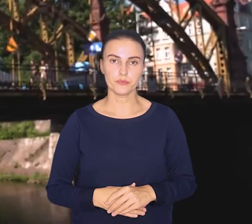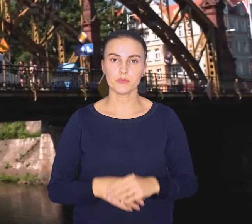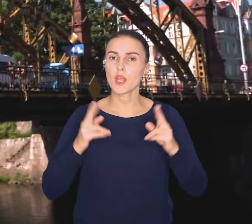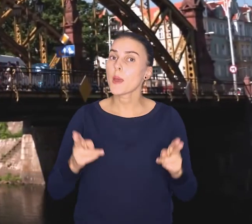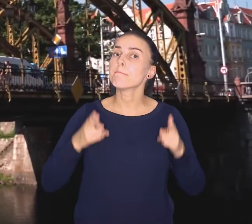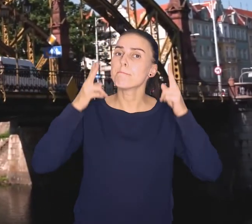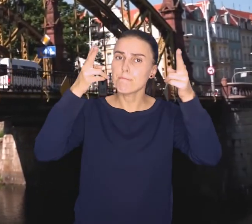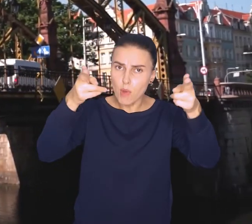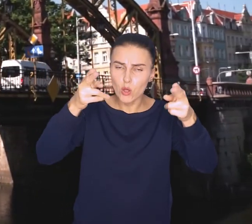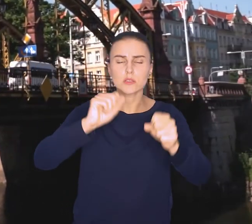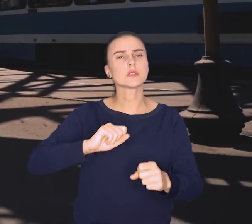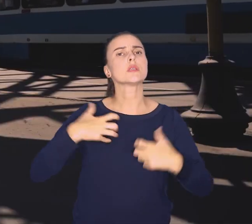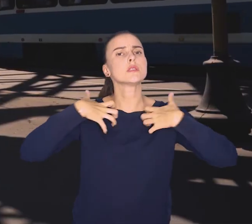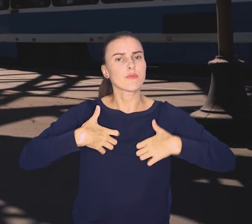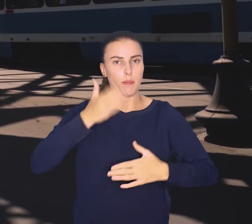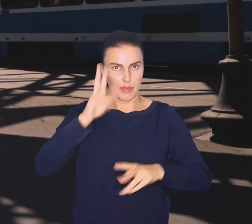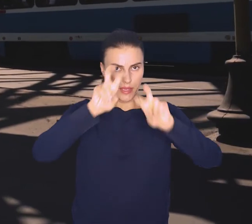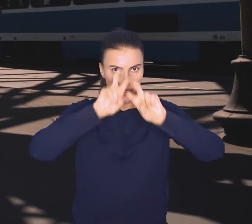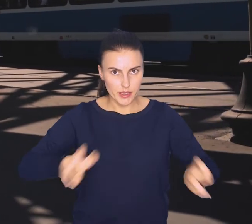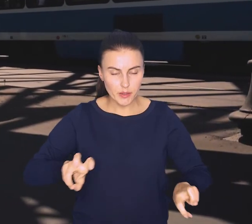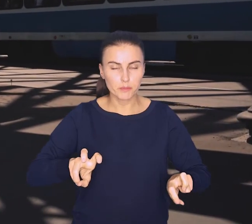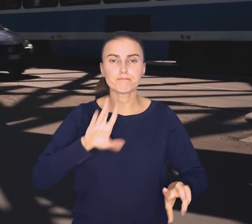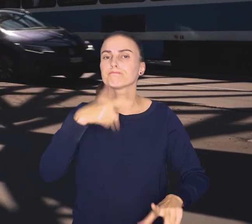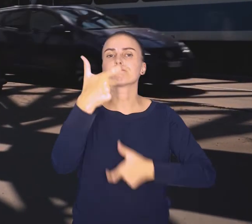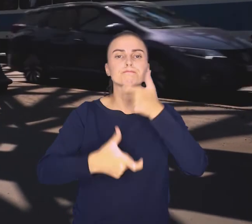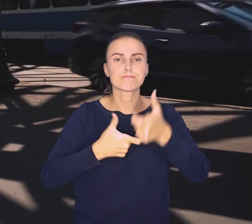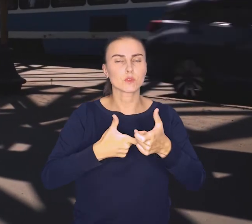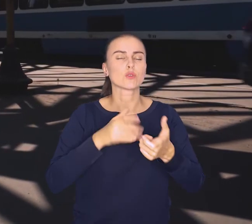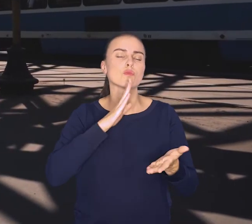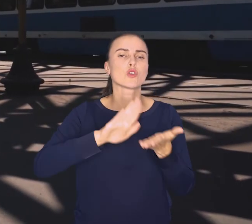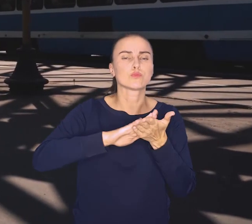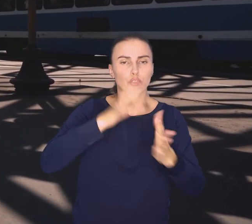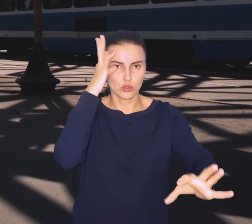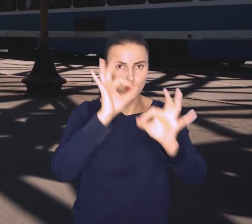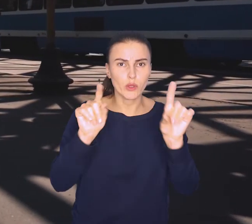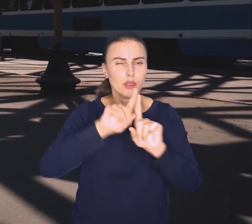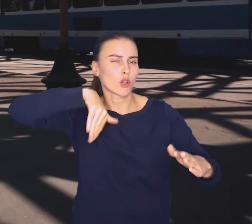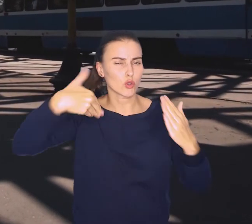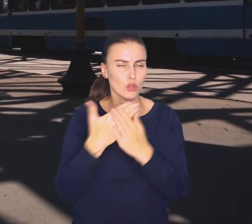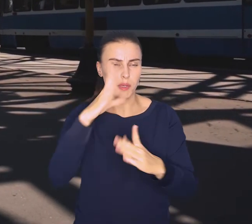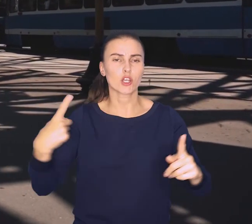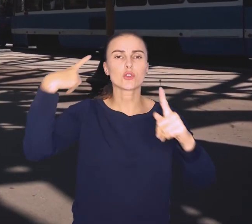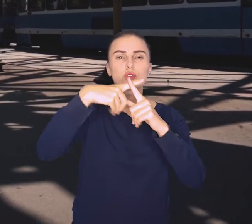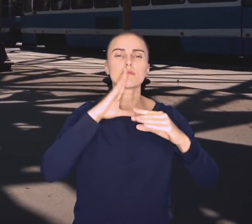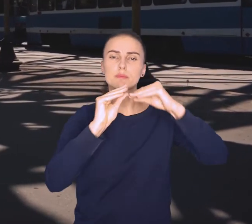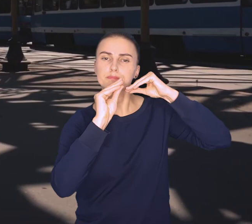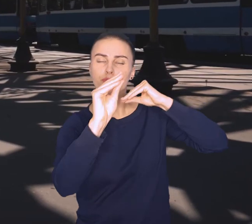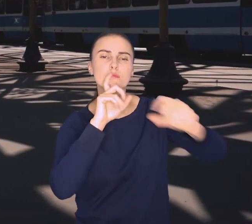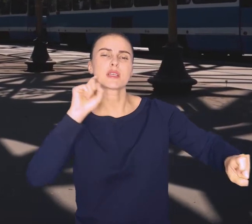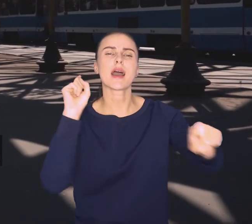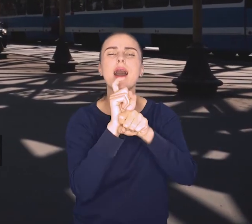Most Zwierzyniecki do remontu. Przeprawa zostanie dokładnie wyczyszczona i odnowiona, pokryta nową powłoką